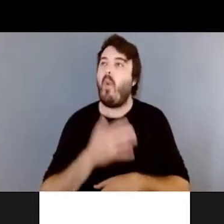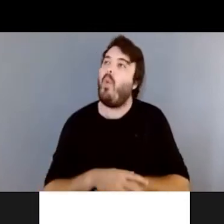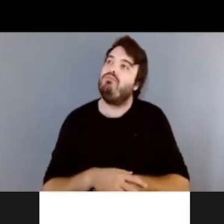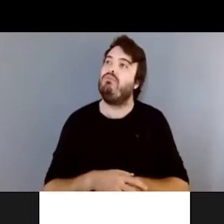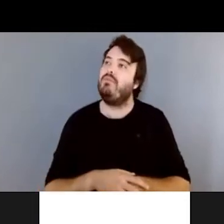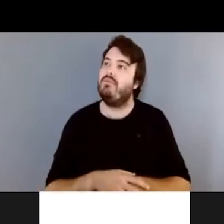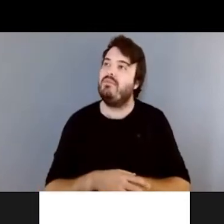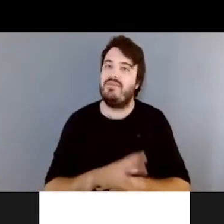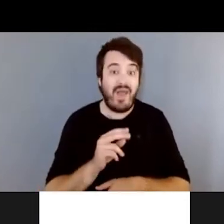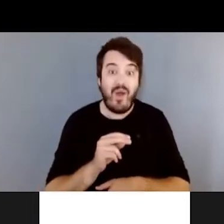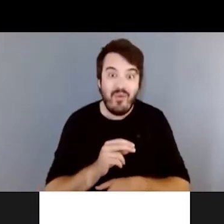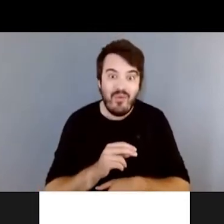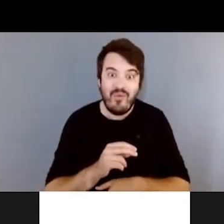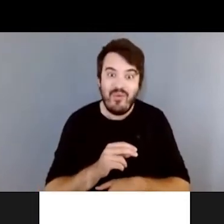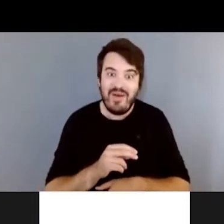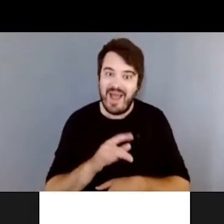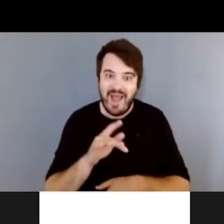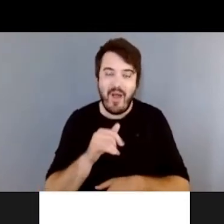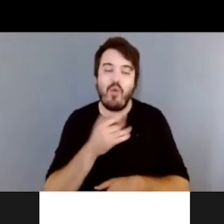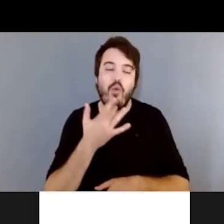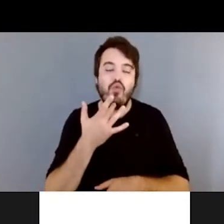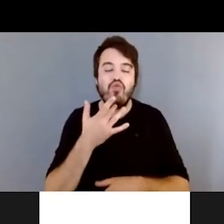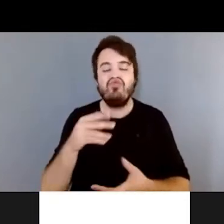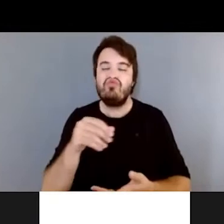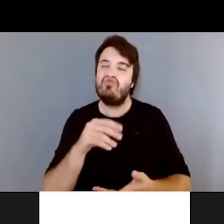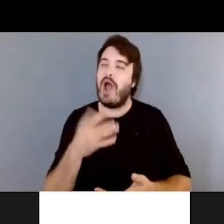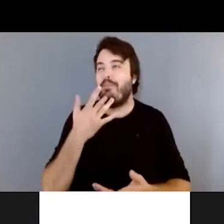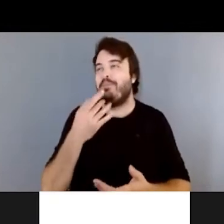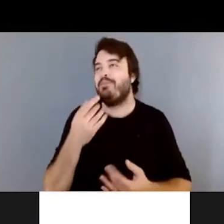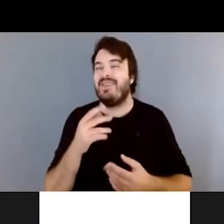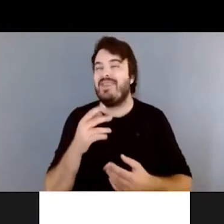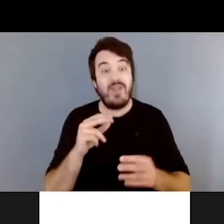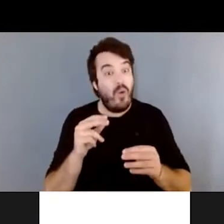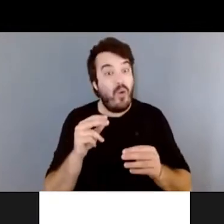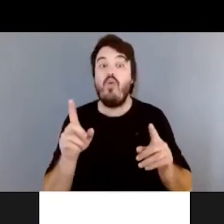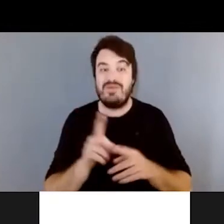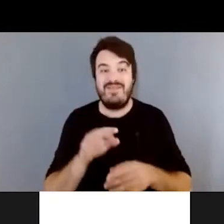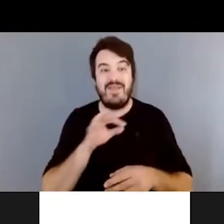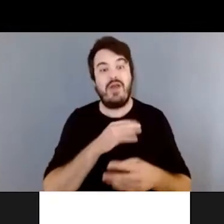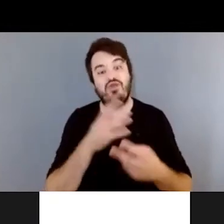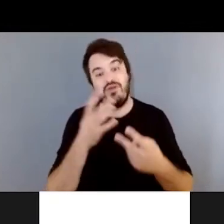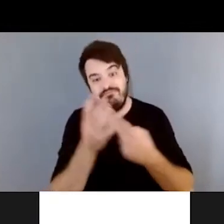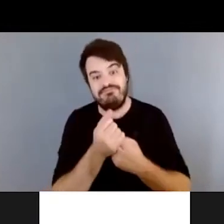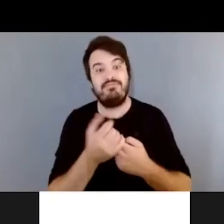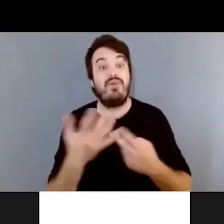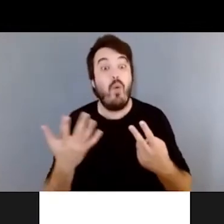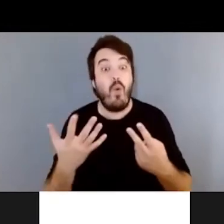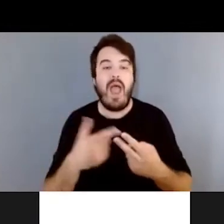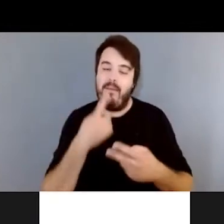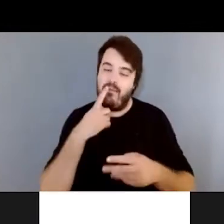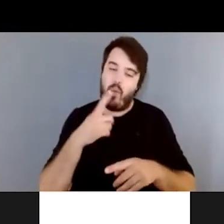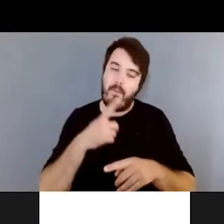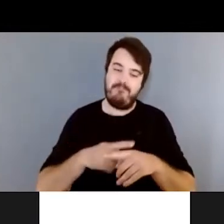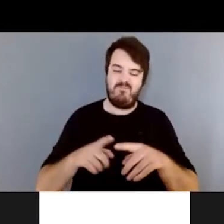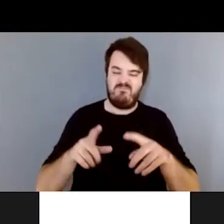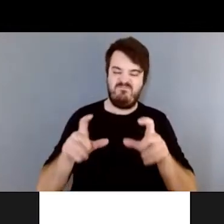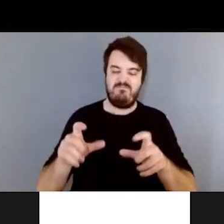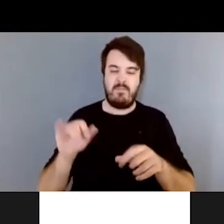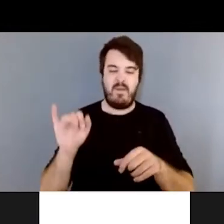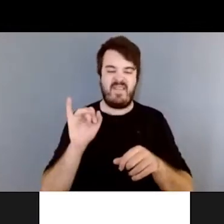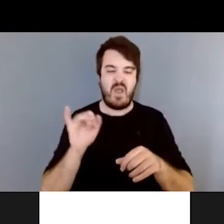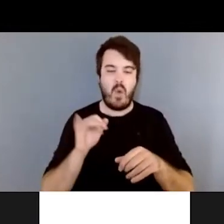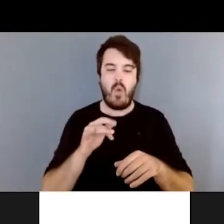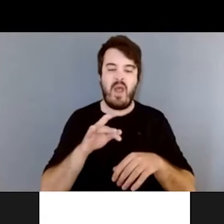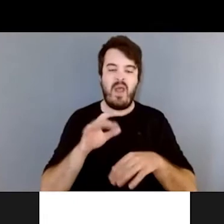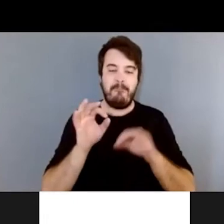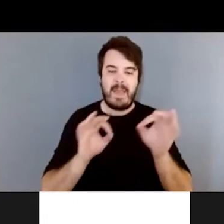Ce n pas juste pour assaisonner. C'était aussi pour prévenir l'infection ou la charge bactérienne